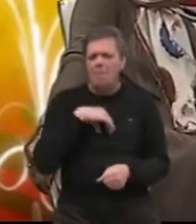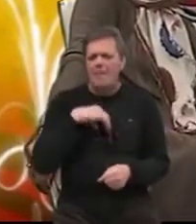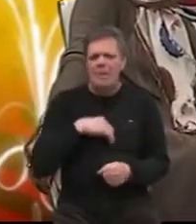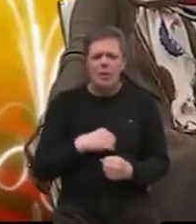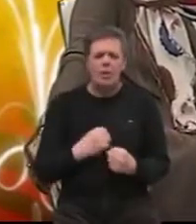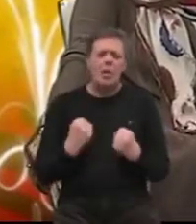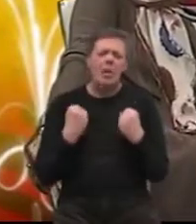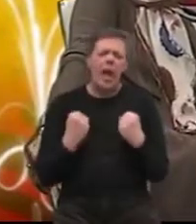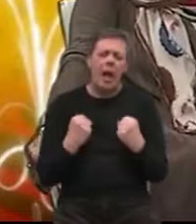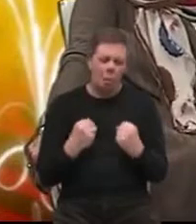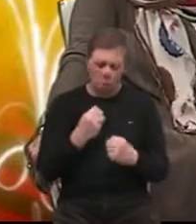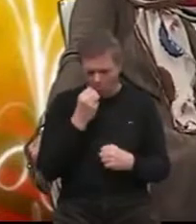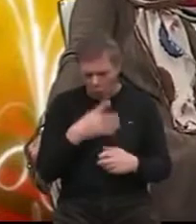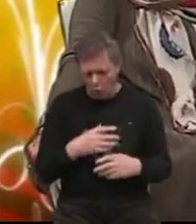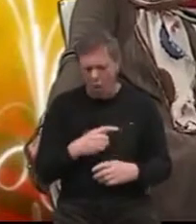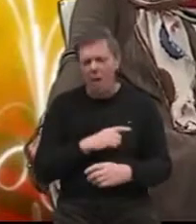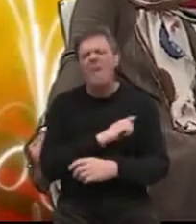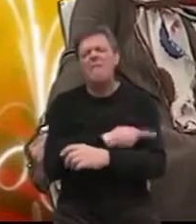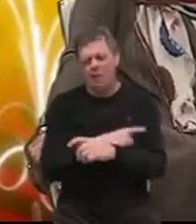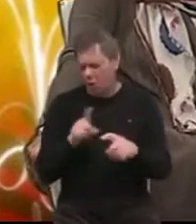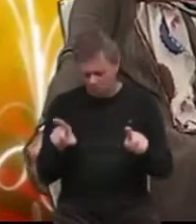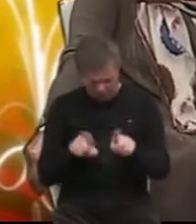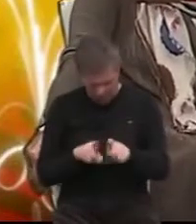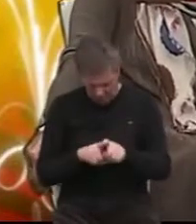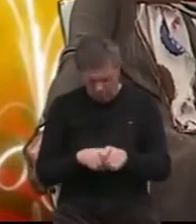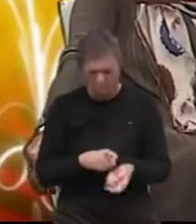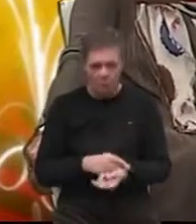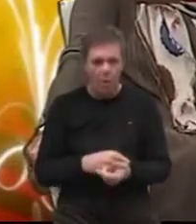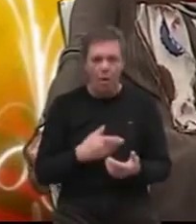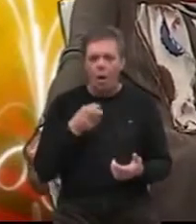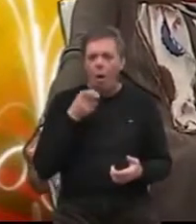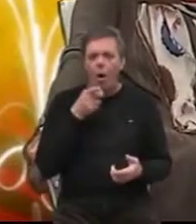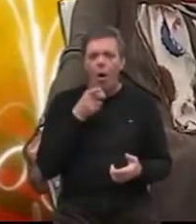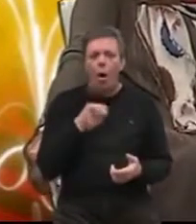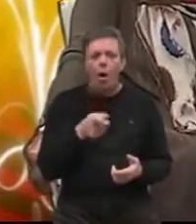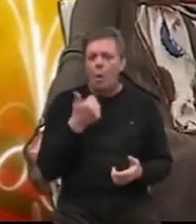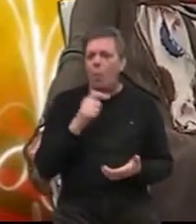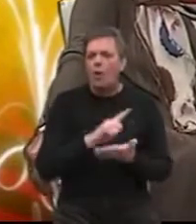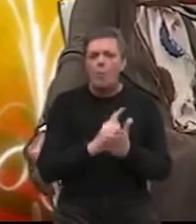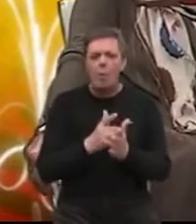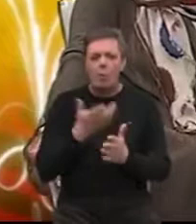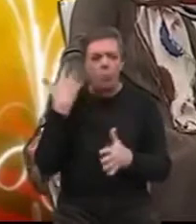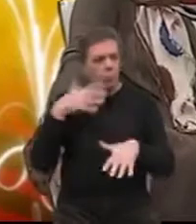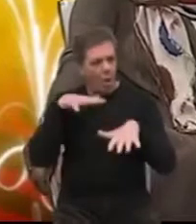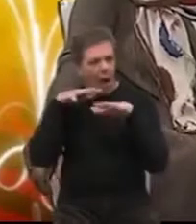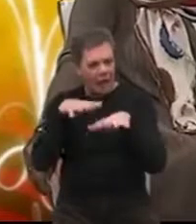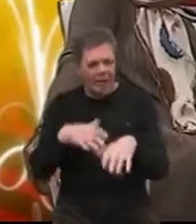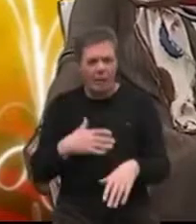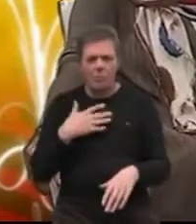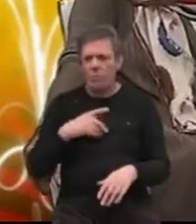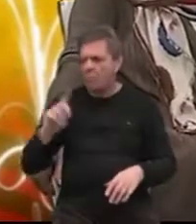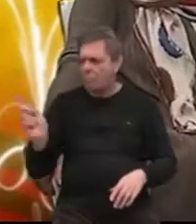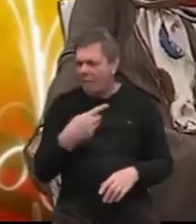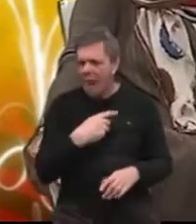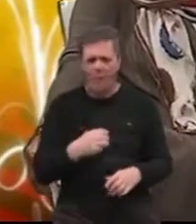jako načeta, a fizički da ne govorim. Jer je on u jednom času postao agresivan, htio je van,